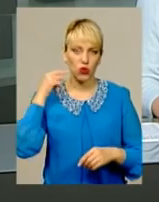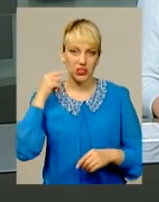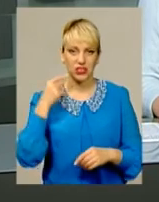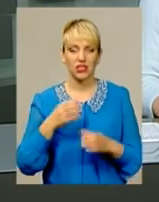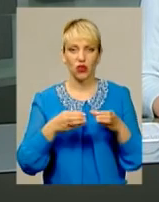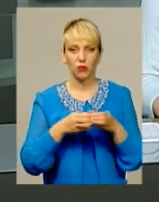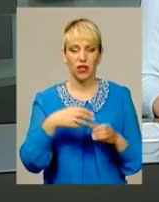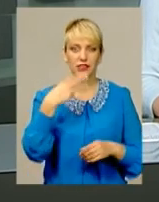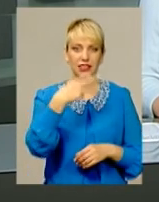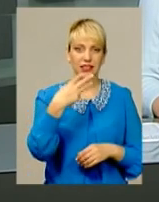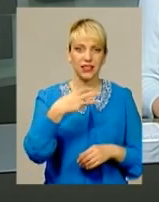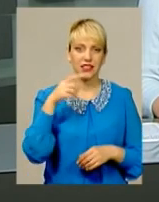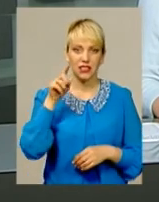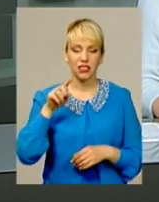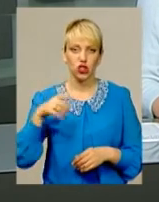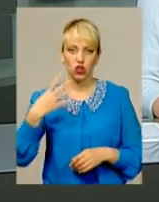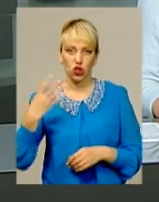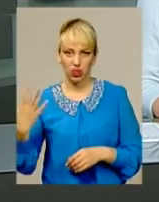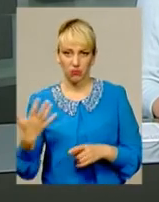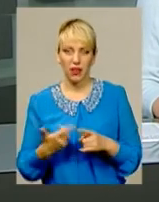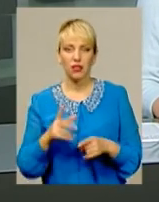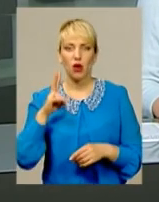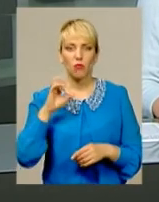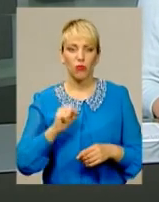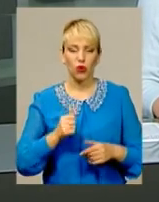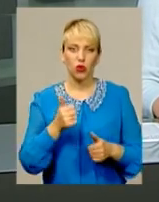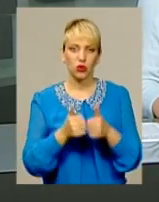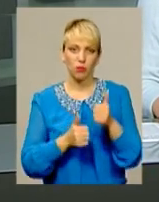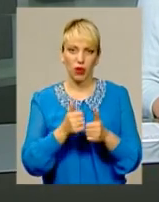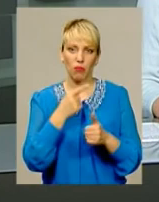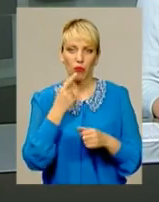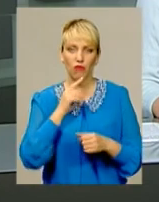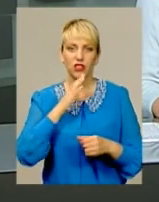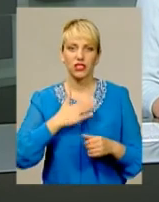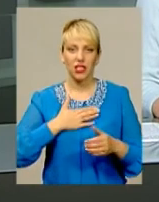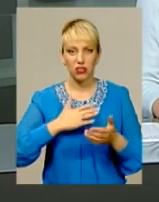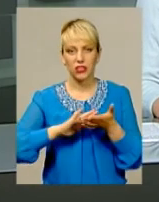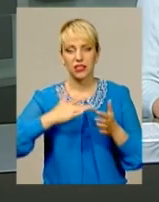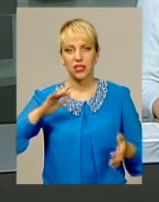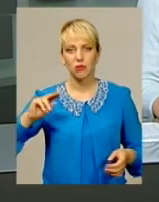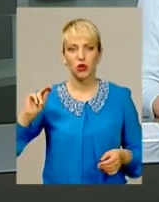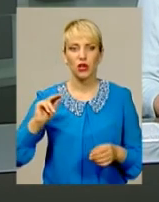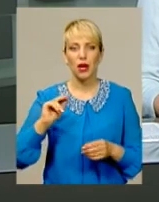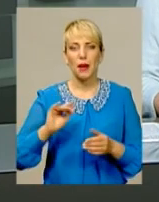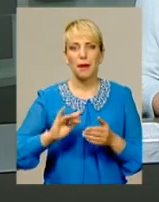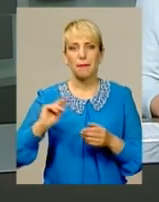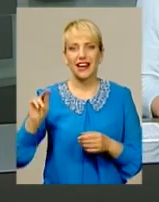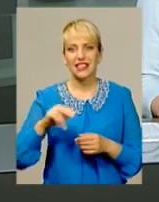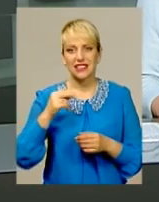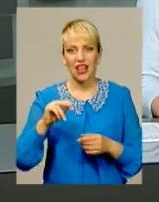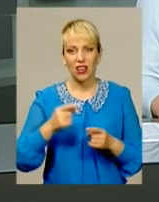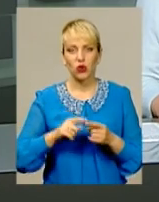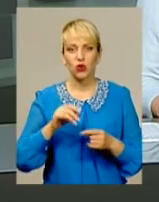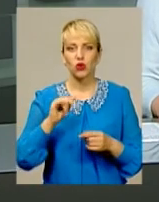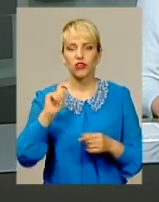Про суперниць, командний дух та друге місце на Олімпіаді ми поговоримо із срібною призеркою в командній шаблі. У нас